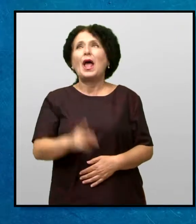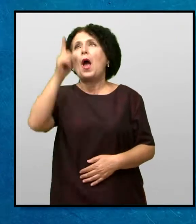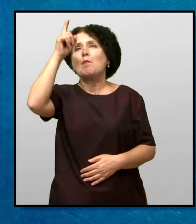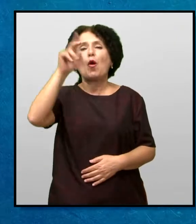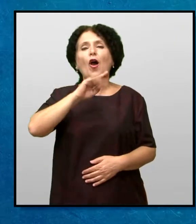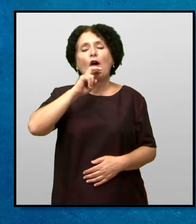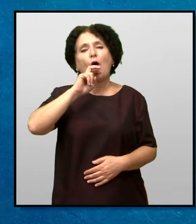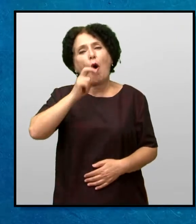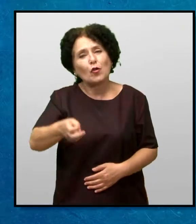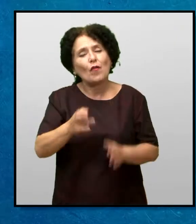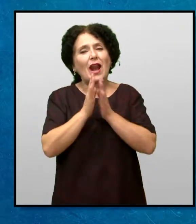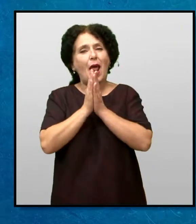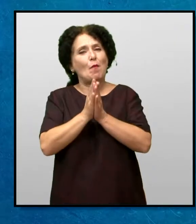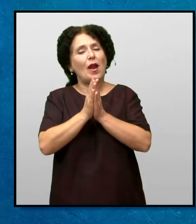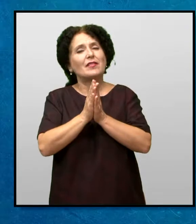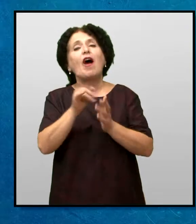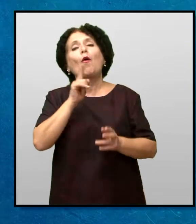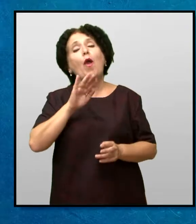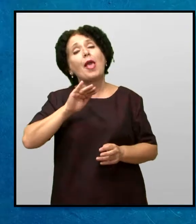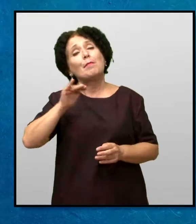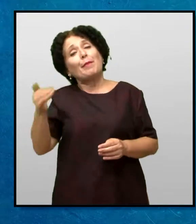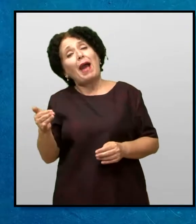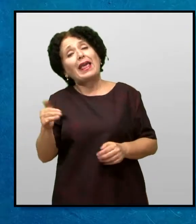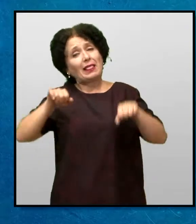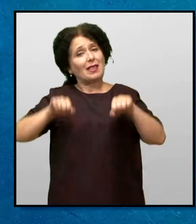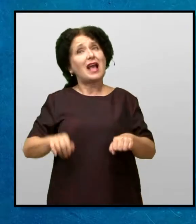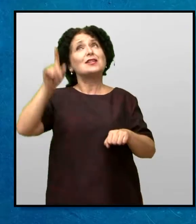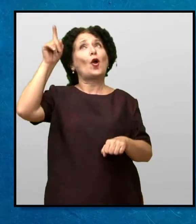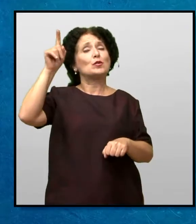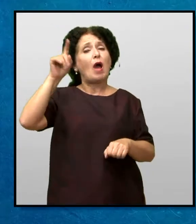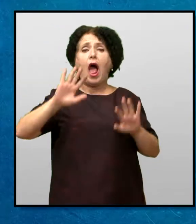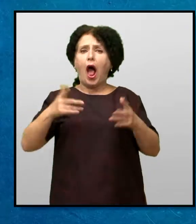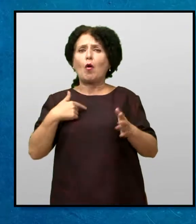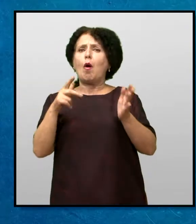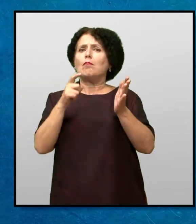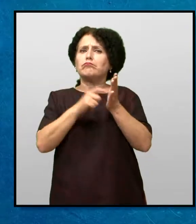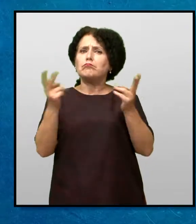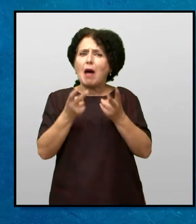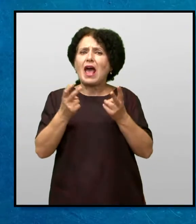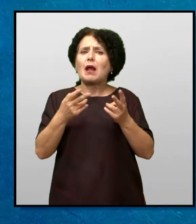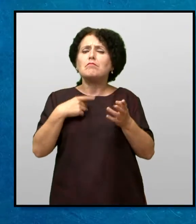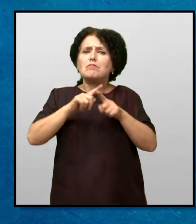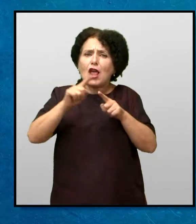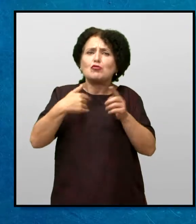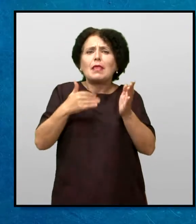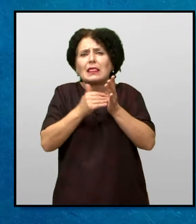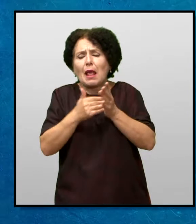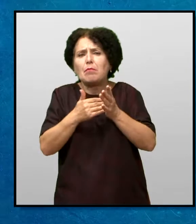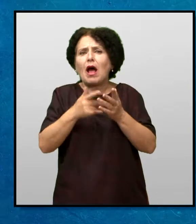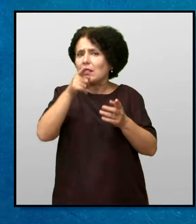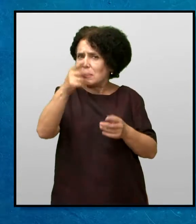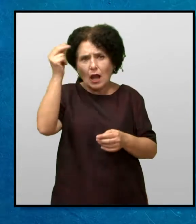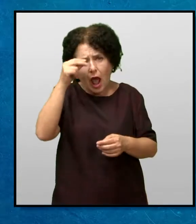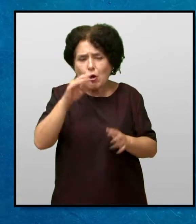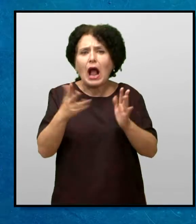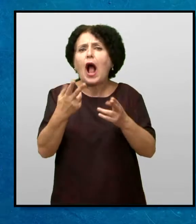Бог одговара на молитвите на тие кои му припаѓаат нему Ако тие бараат нешто што е по волја на Бог Дали